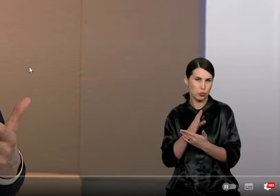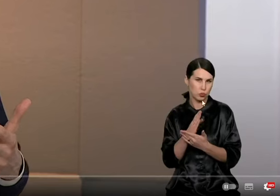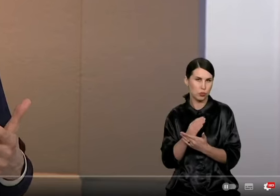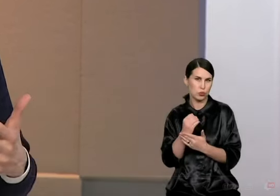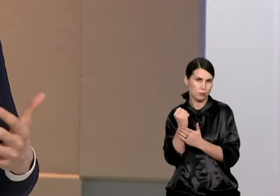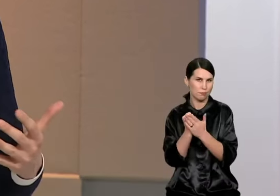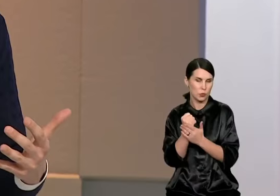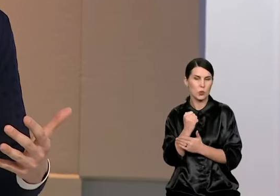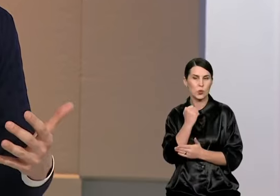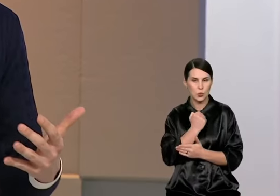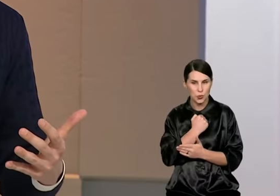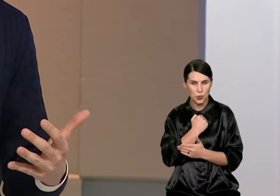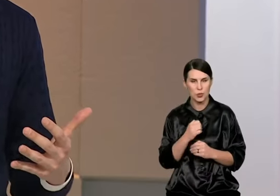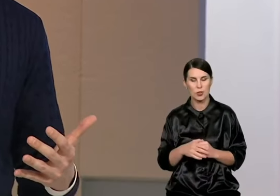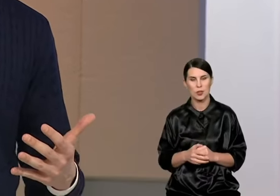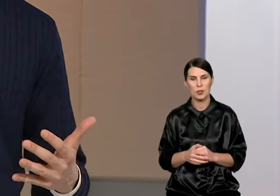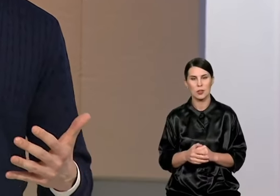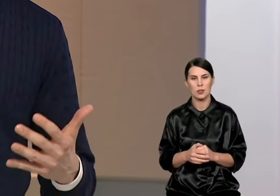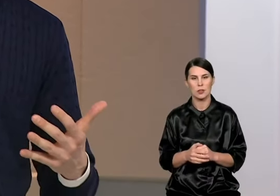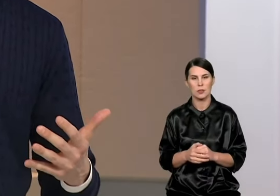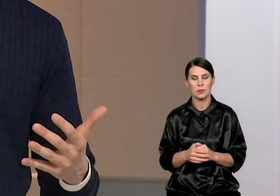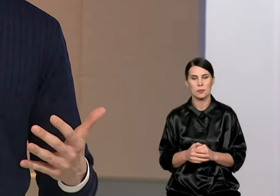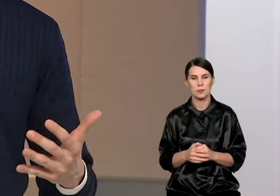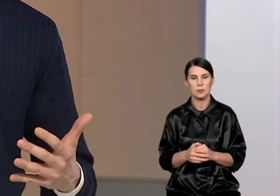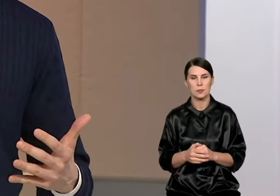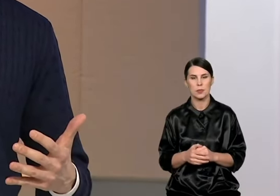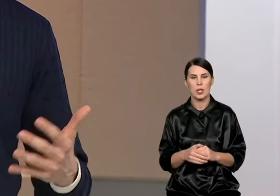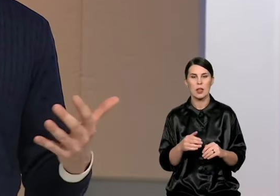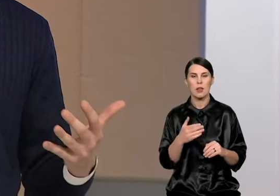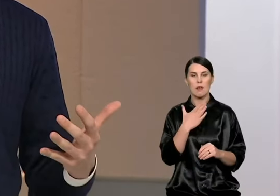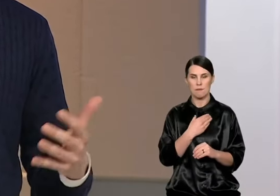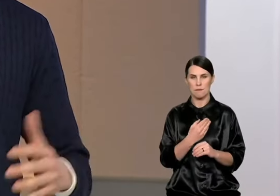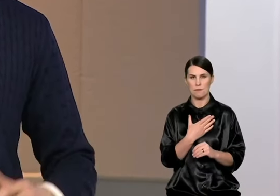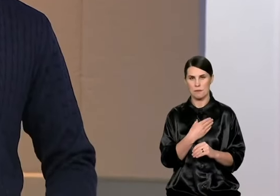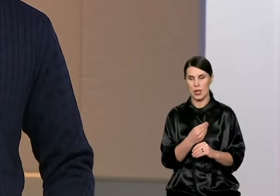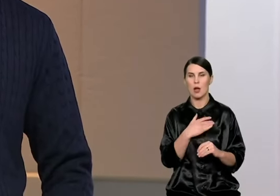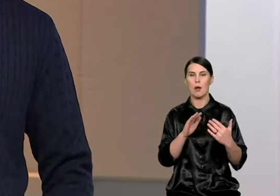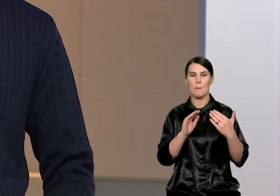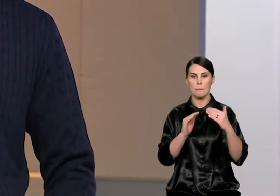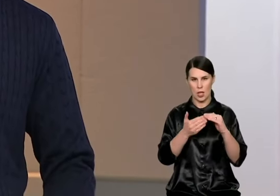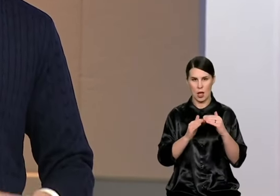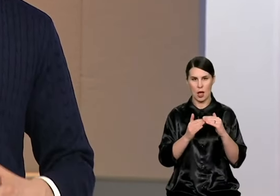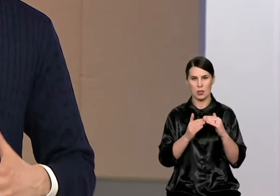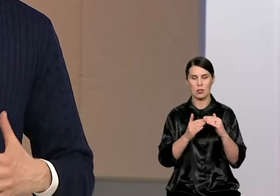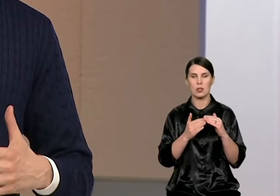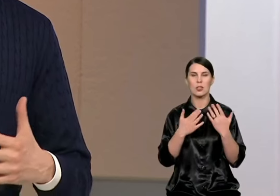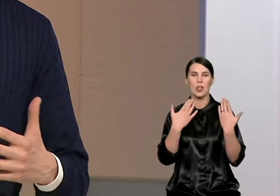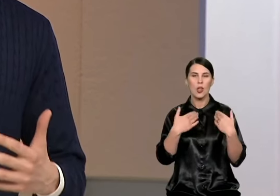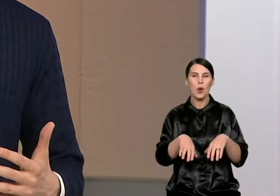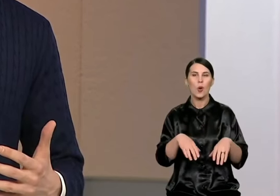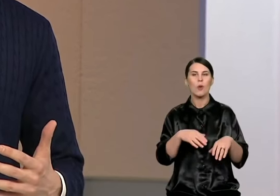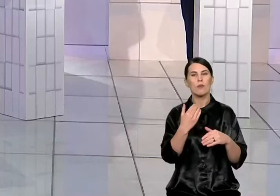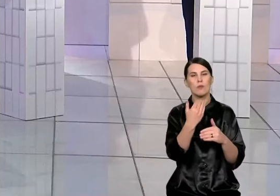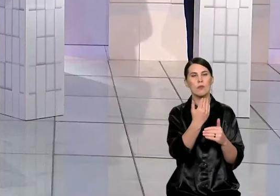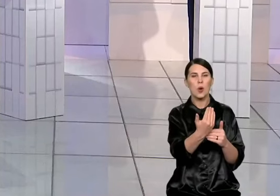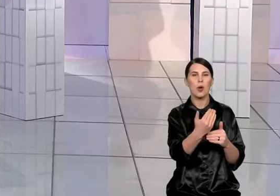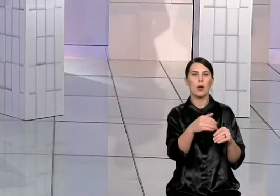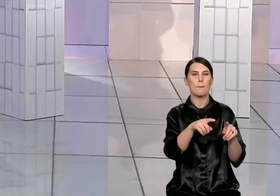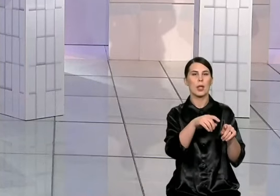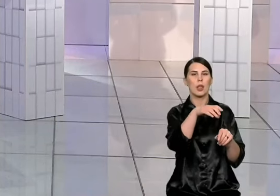Mykod. Yra išaugęs ir suniešiojęs drabužius, tai miestas yra išaugęs ir suniešiojęs akvino infrastruktūrą ir jis yra